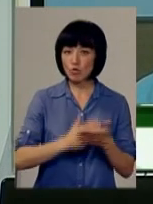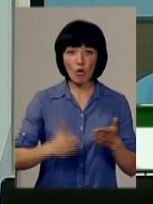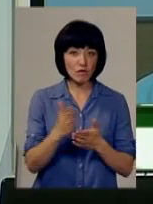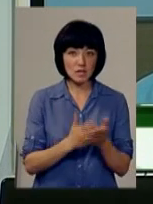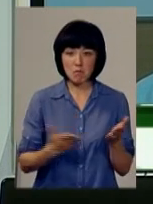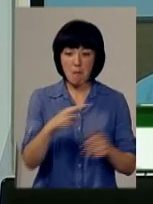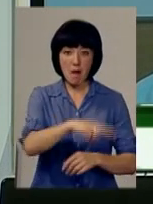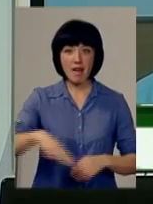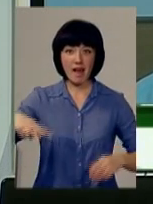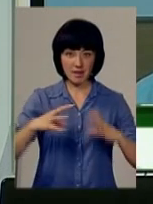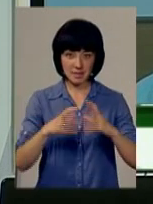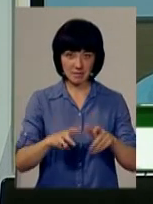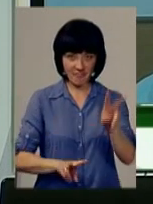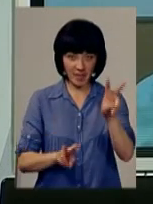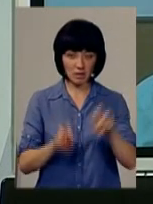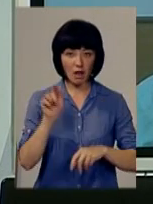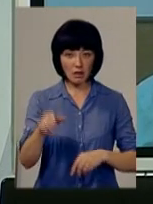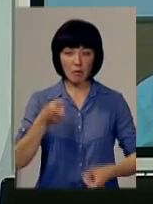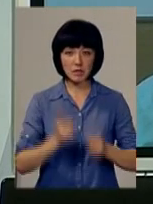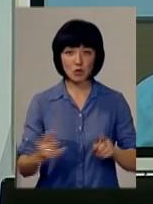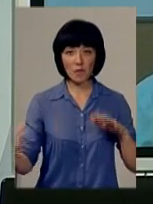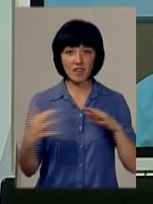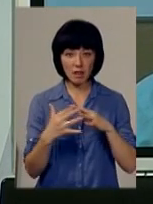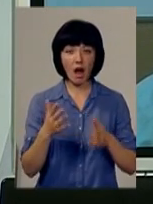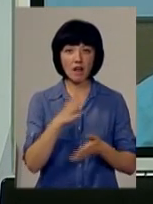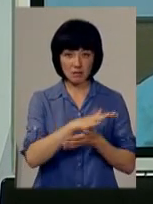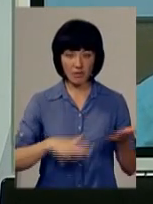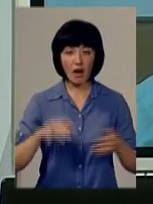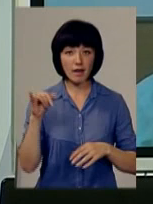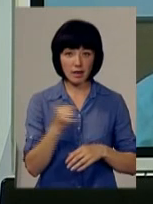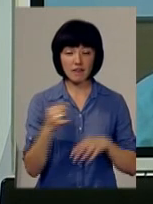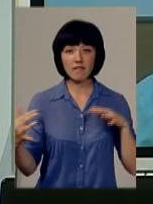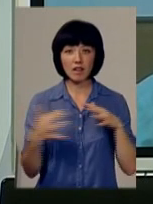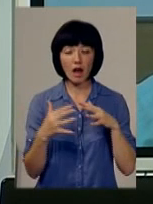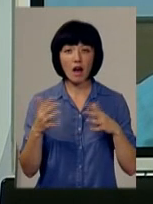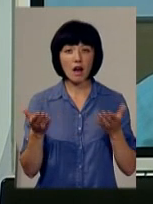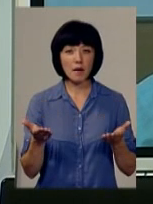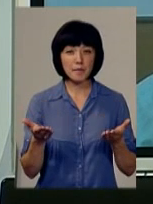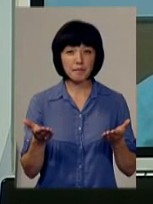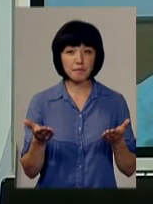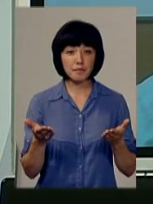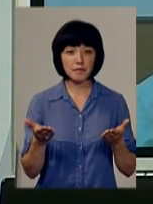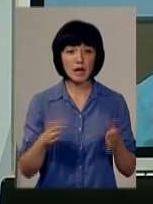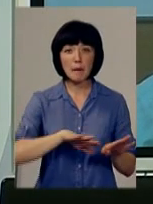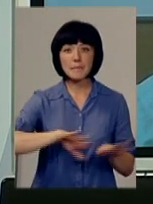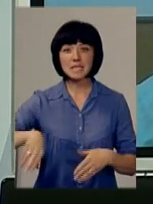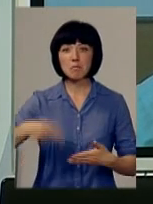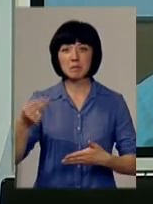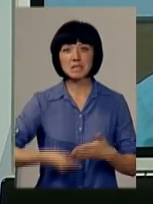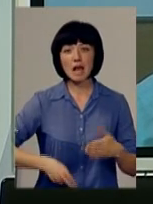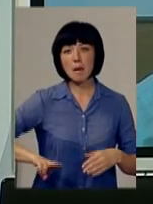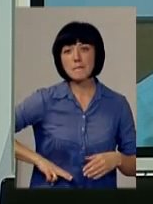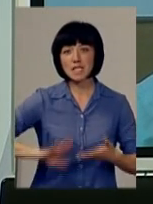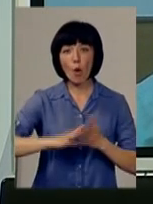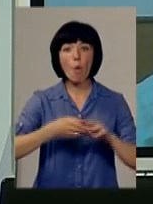якби, паралельний світ там. Тобто, там іде, дійсно, війна, і війна після підписання Мінських угод.